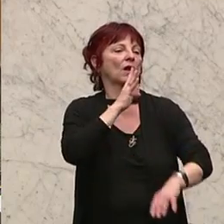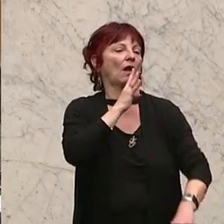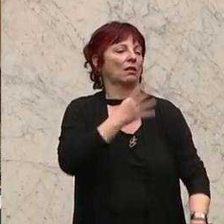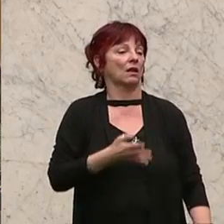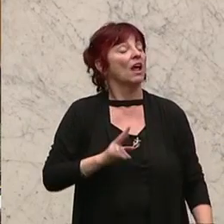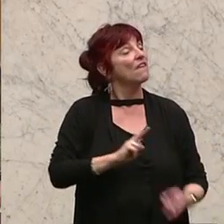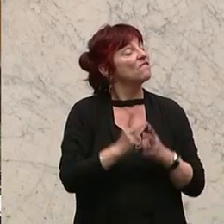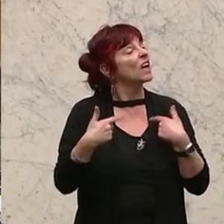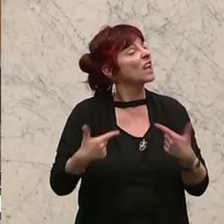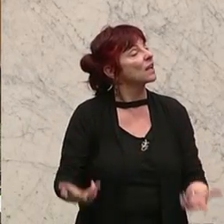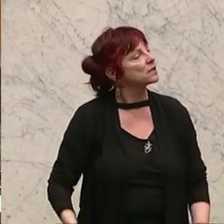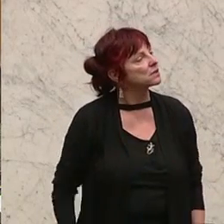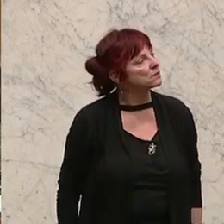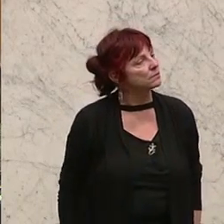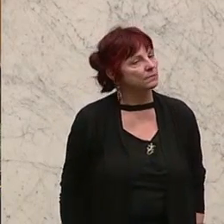Applaus